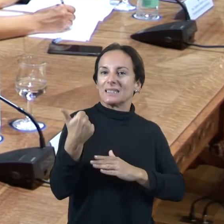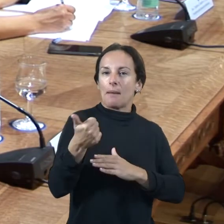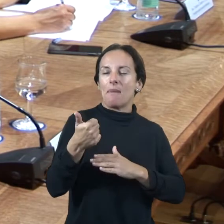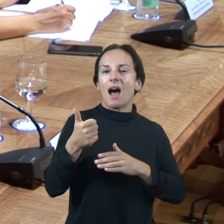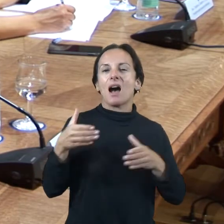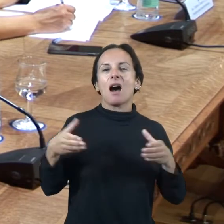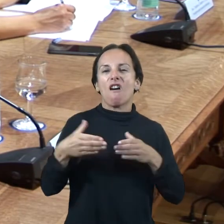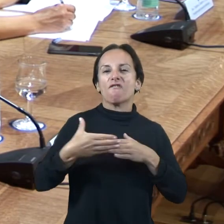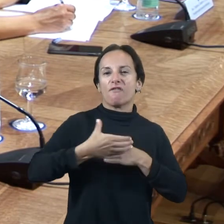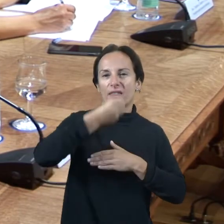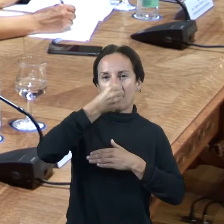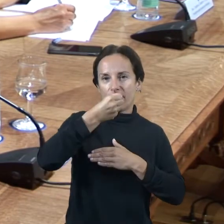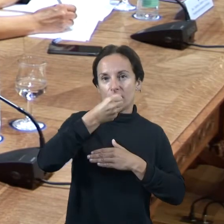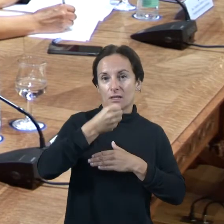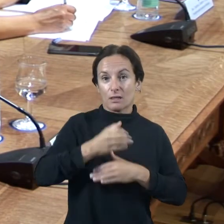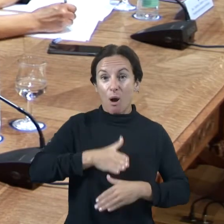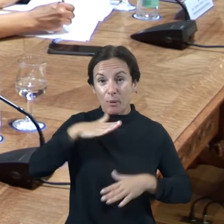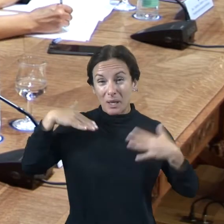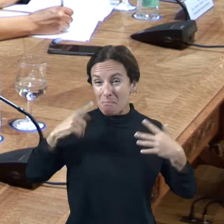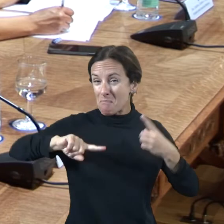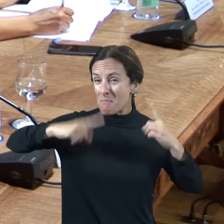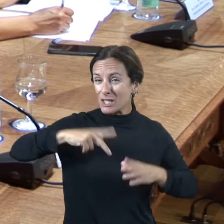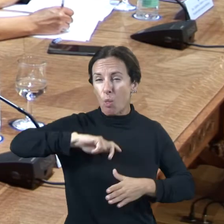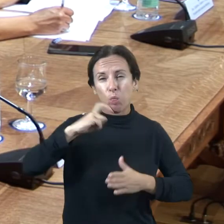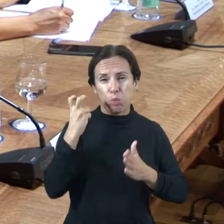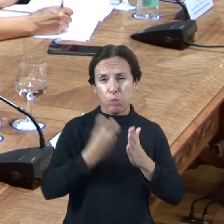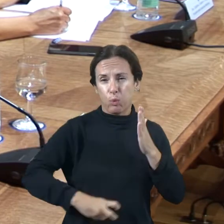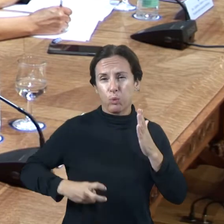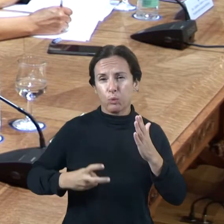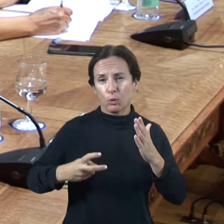el treball més dur i que menys en ten tothom